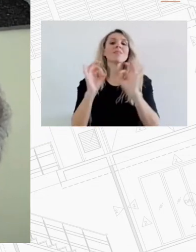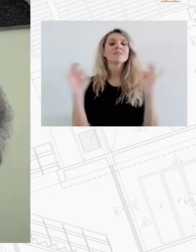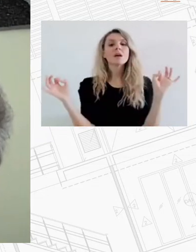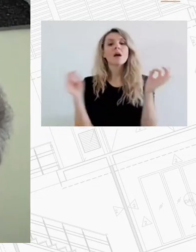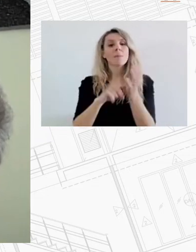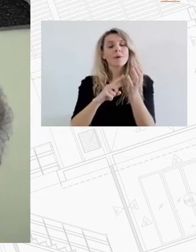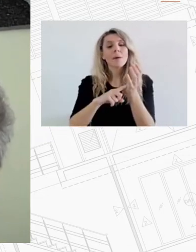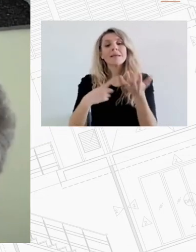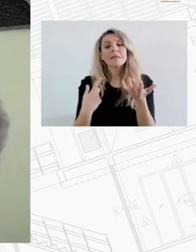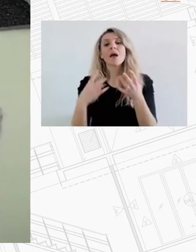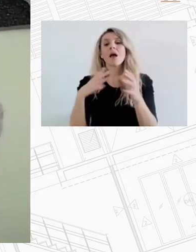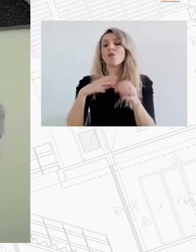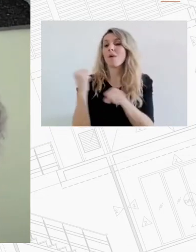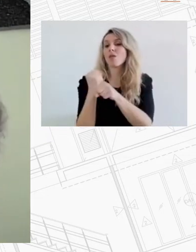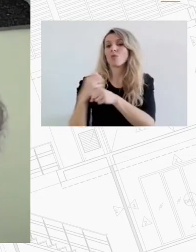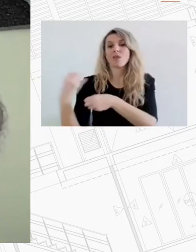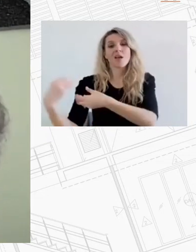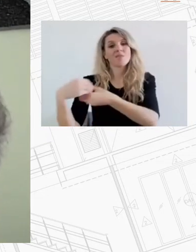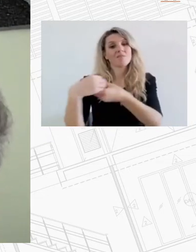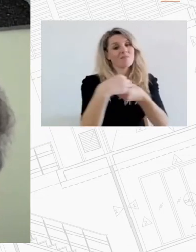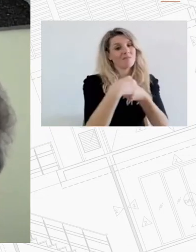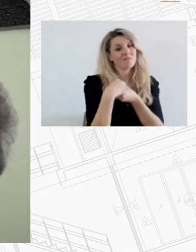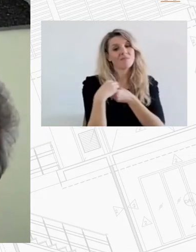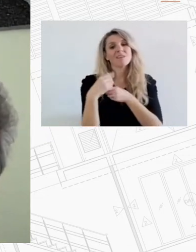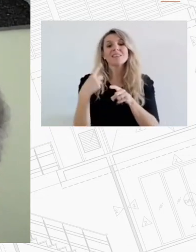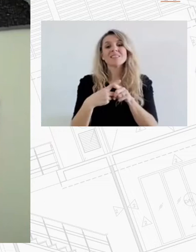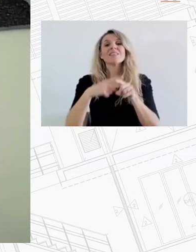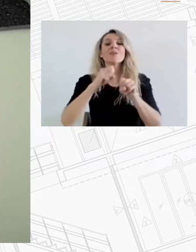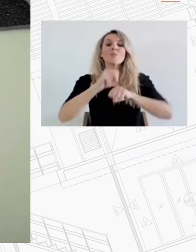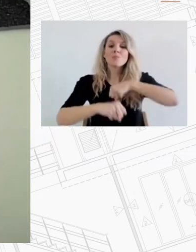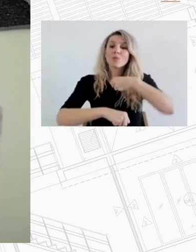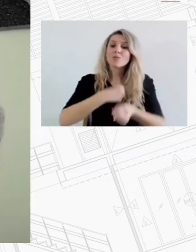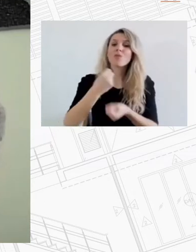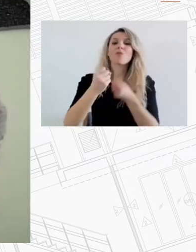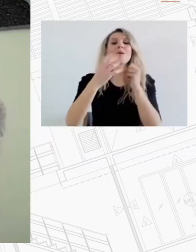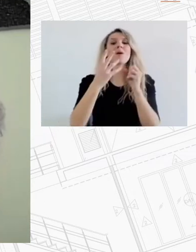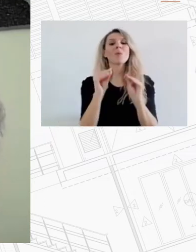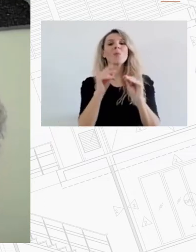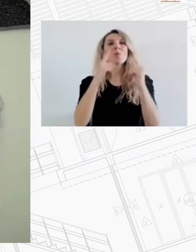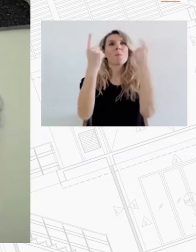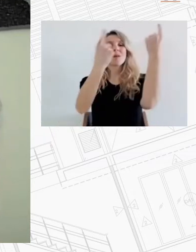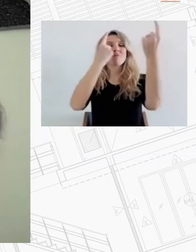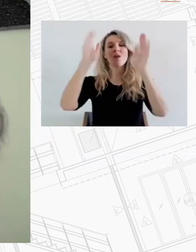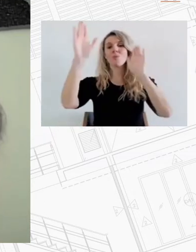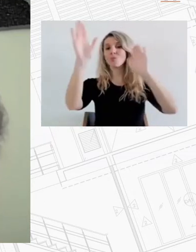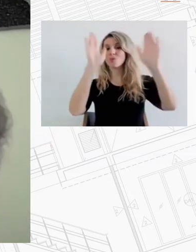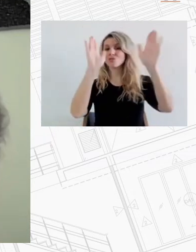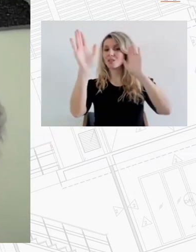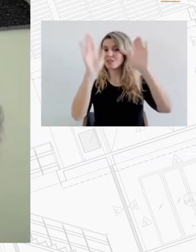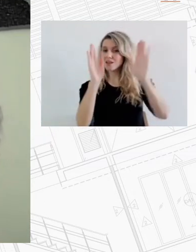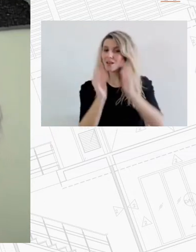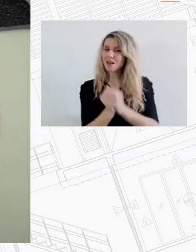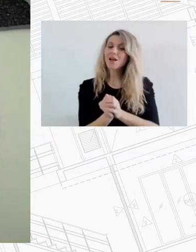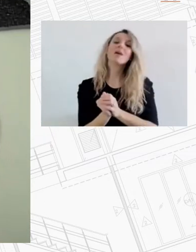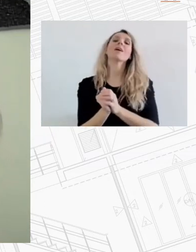καταπολέμηση τόσο της κλιματικής αλλαγής όσο και της ενεργειακής φτώχειας με τον εξυγχρονισμό της